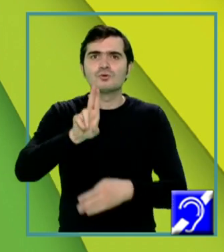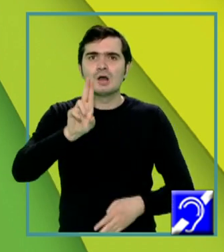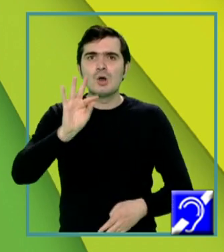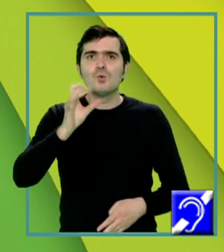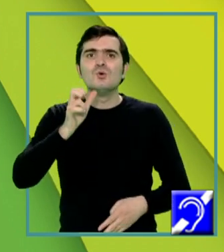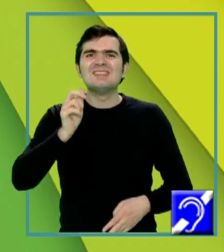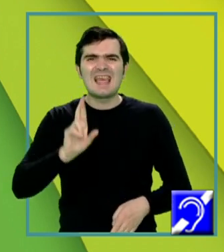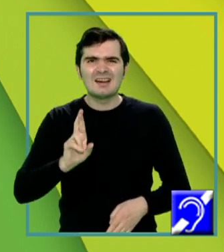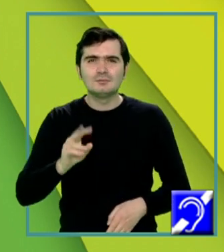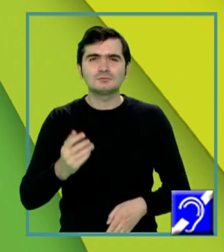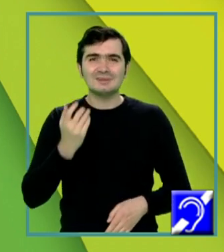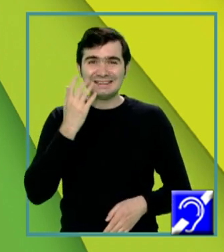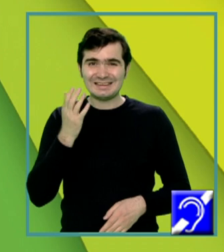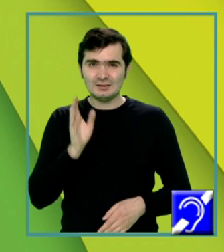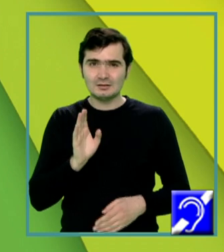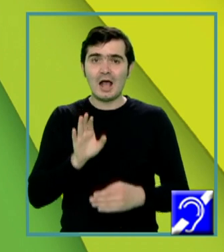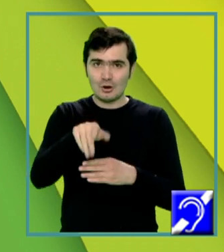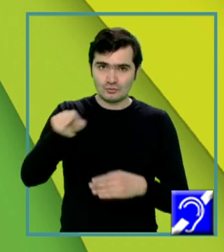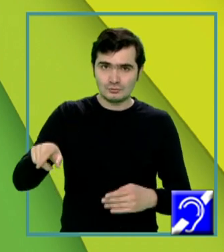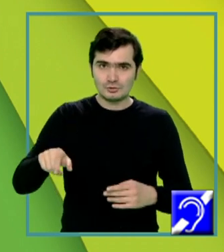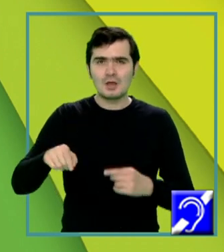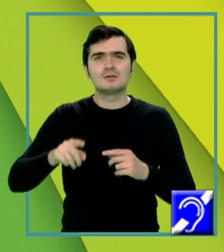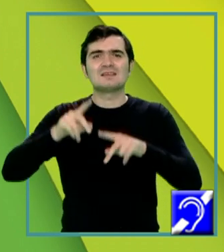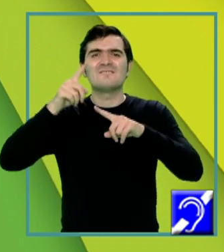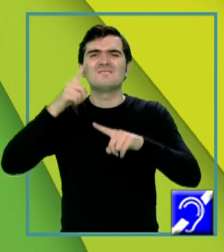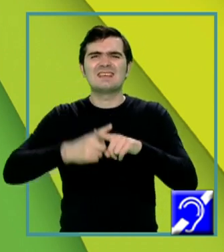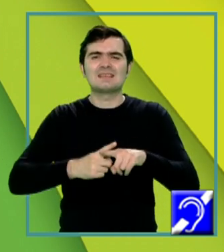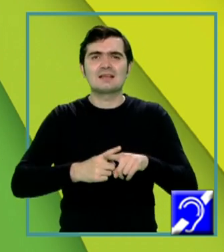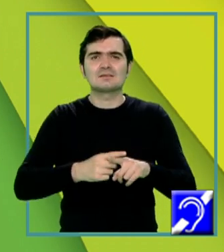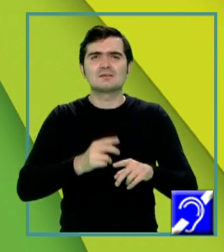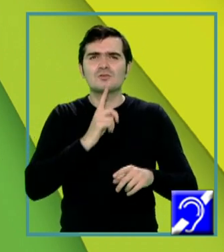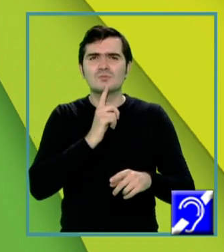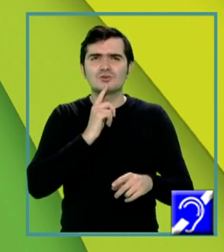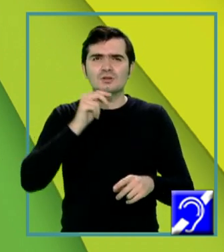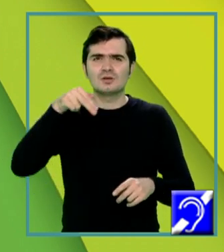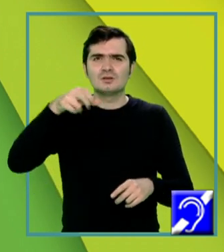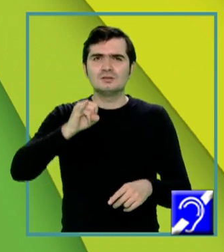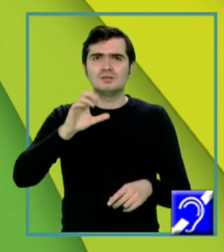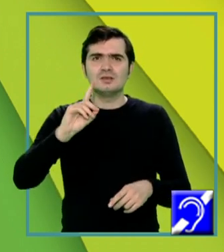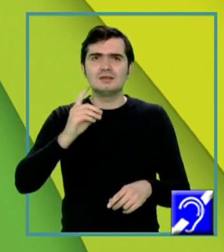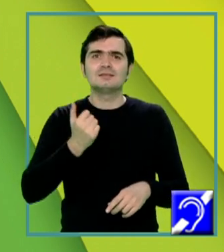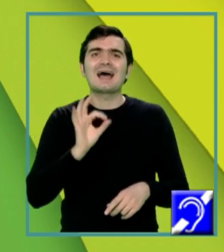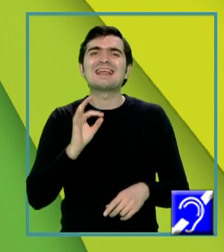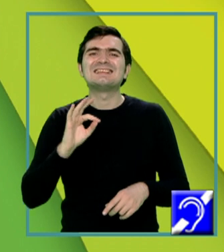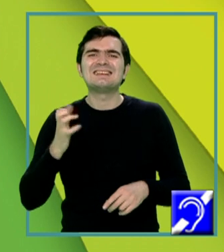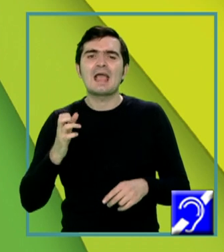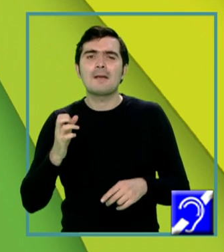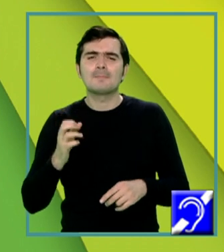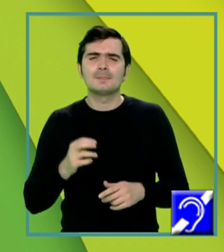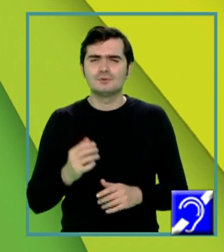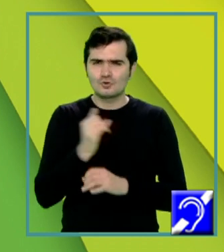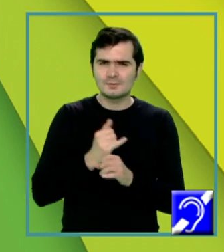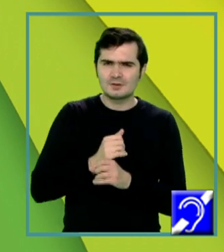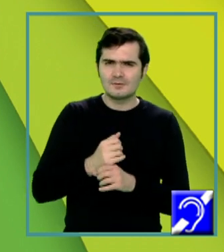îngroșată. Când ajunge aici, se fixează prin procesul numit nidație. Observăm nidația